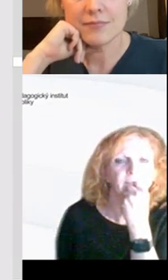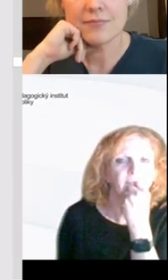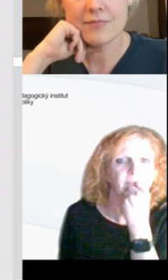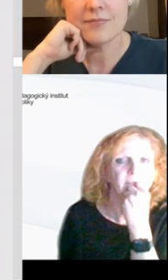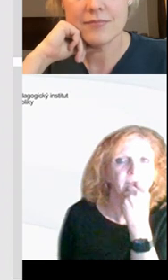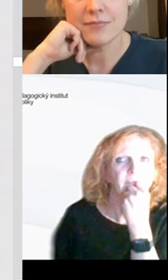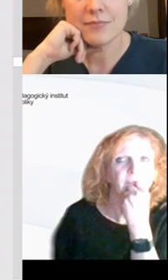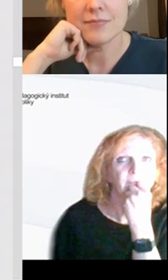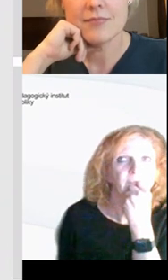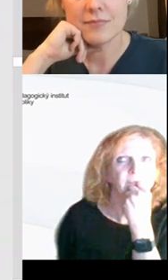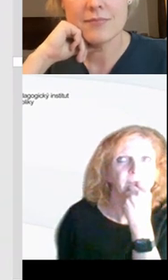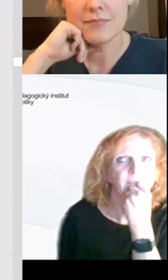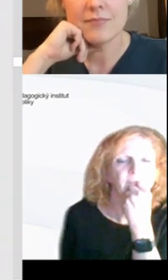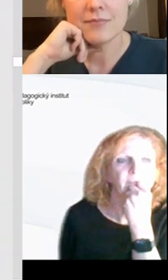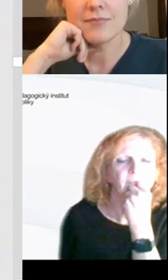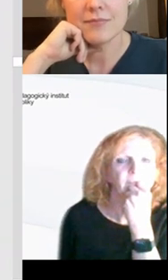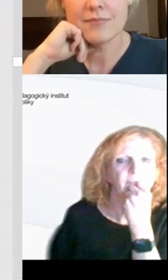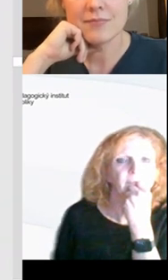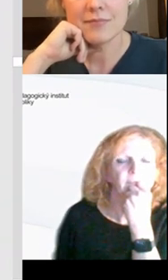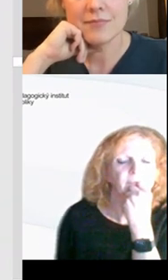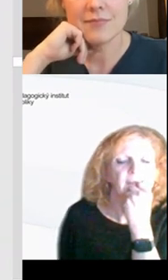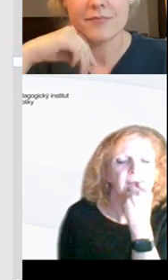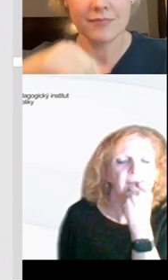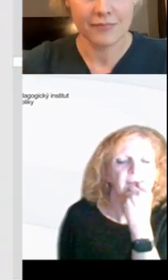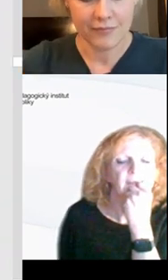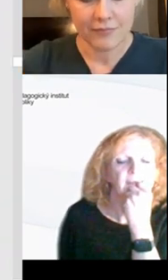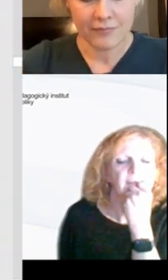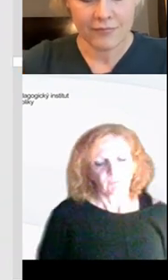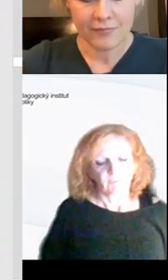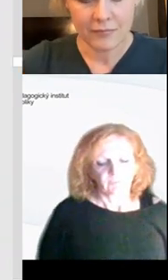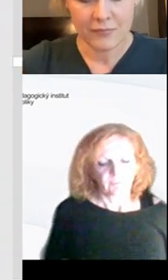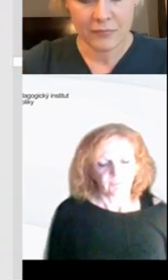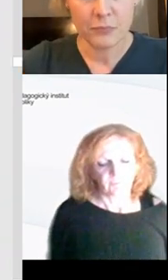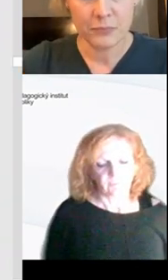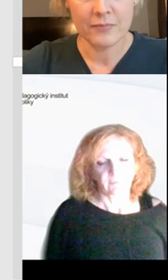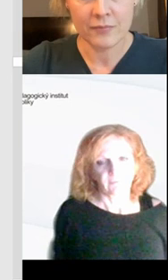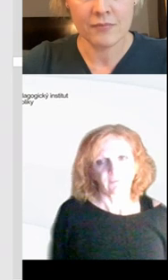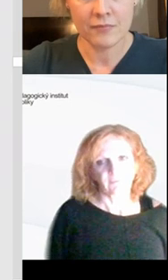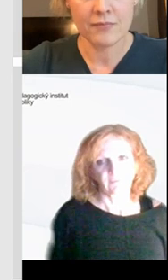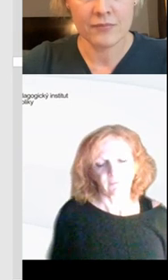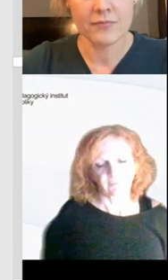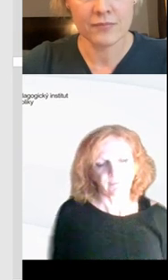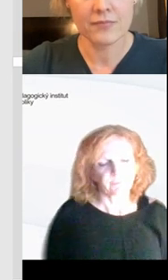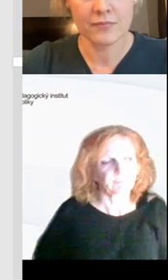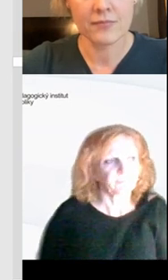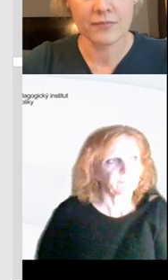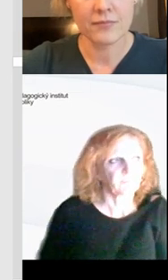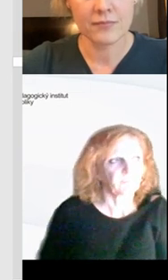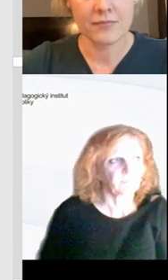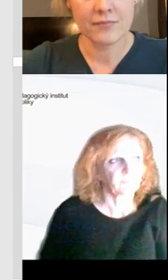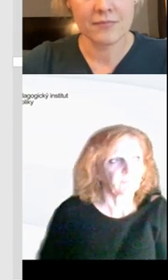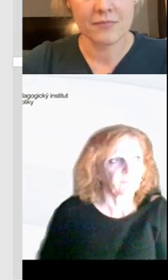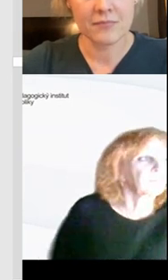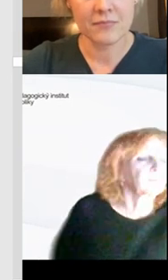stránek, natáhne na nějakých 800. Takže jestli mi můžete poradit, co s tím máme dělat, jak se k tomu postavit, tak abychom